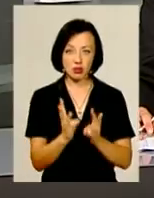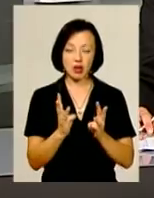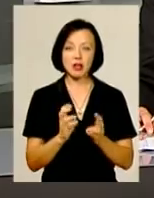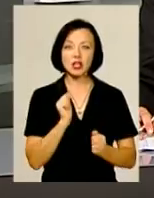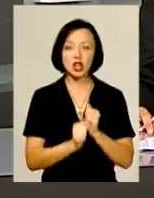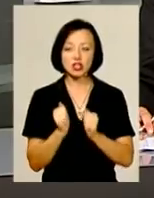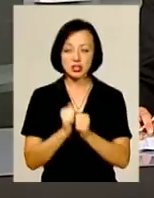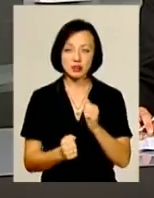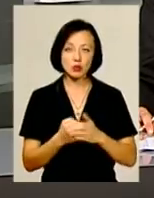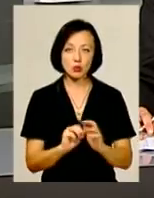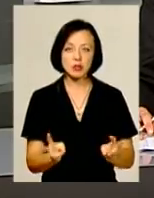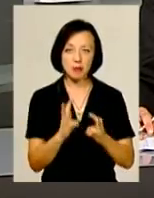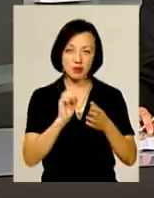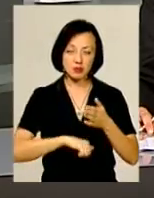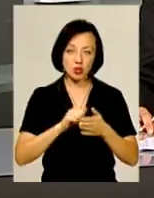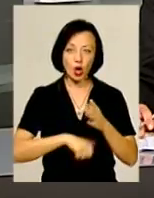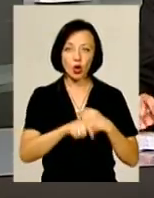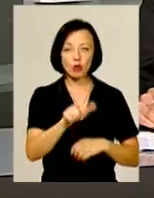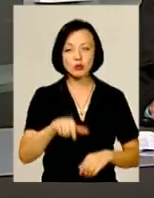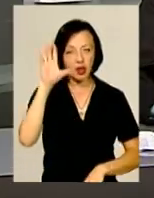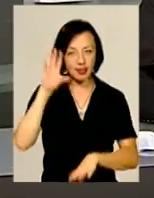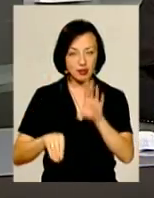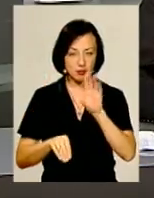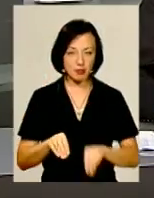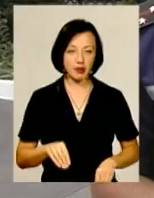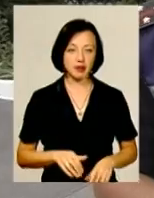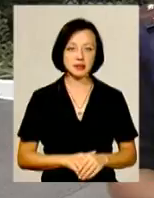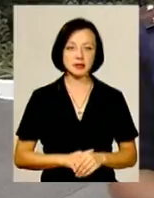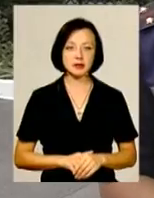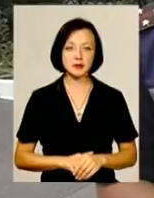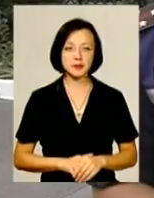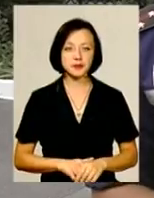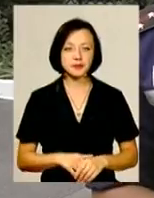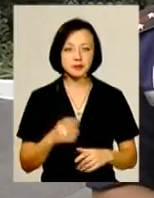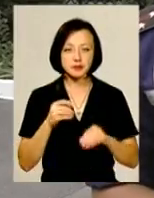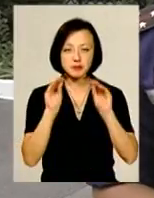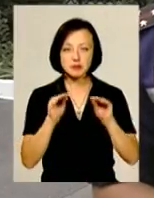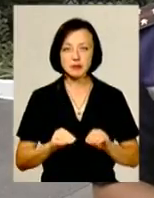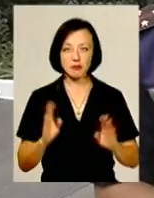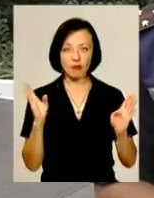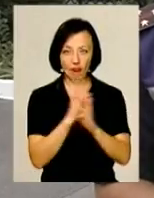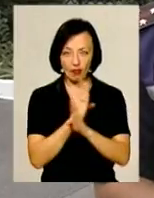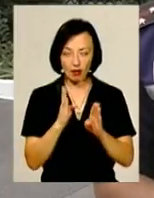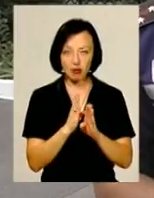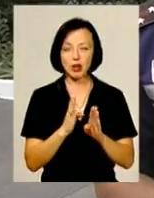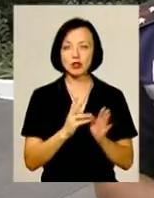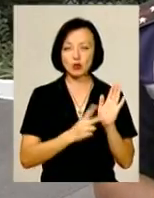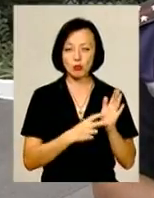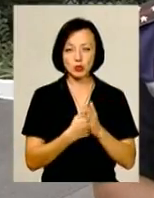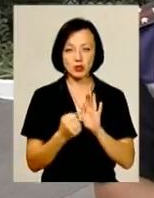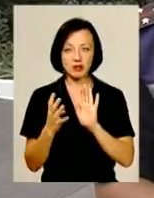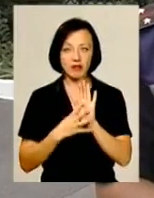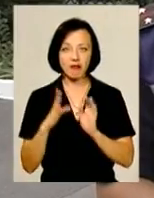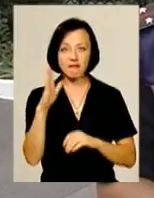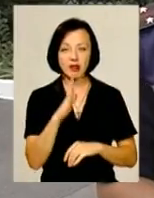Найчастіше до займань призводить людська недбалість. За даними гідромецентру, 7 по 9 вересня